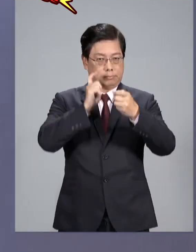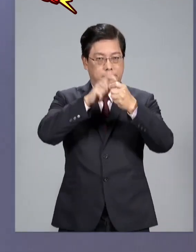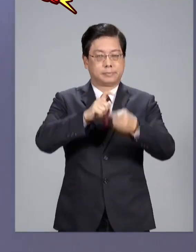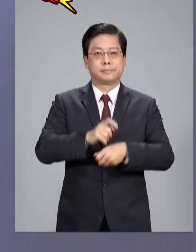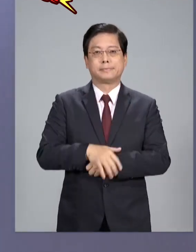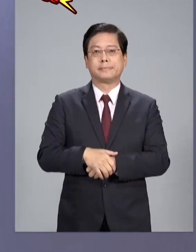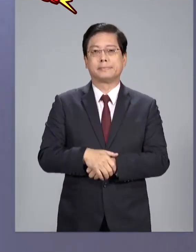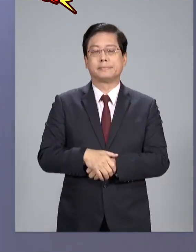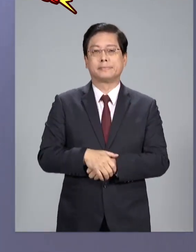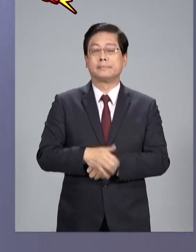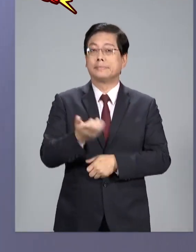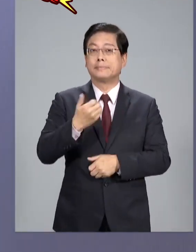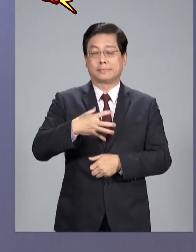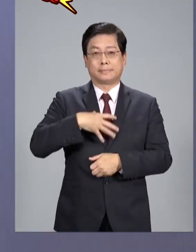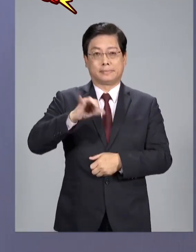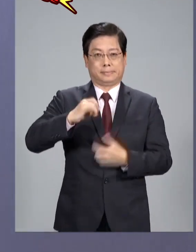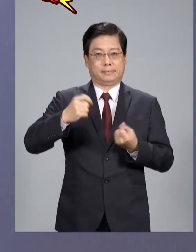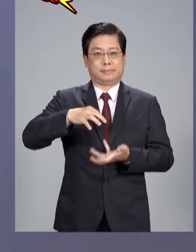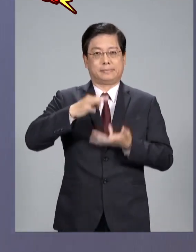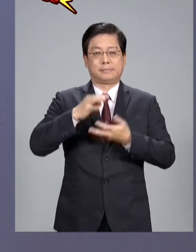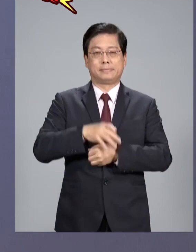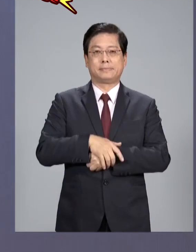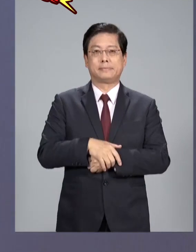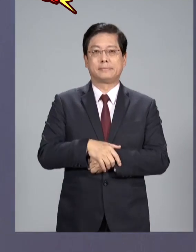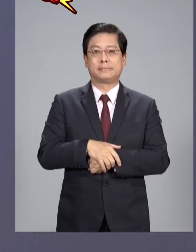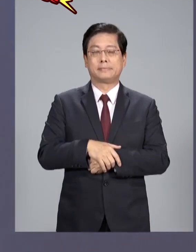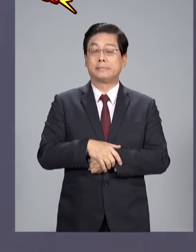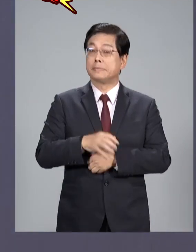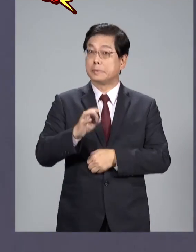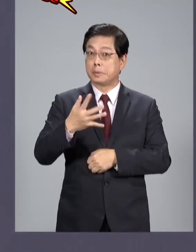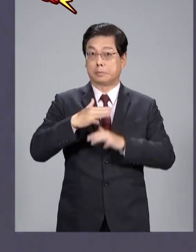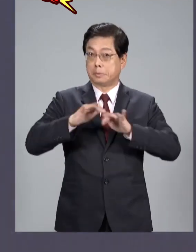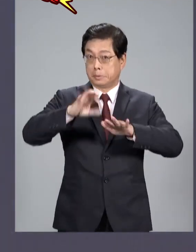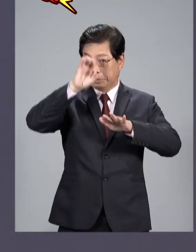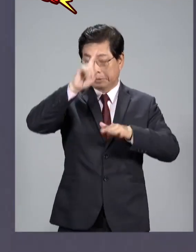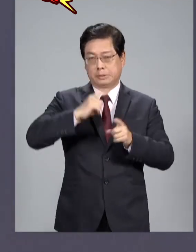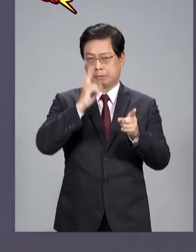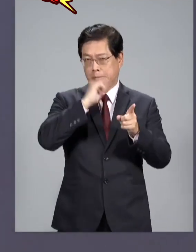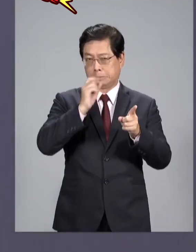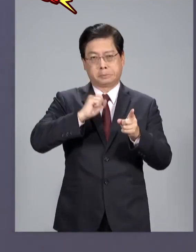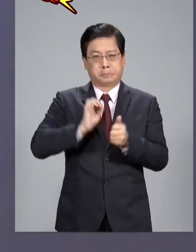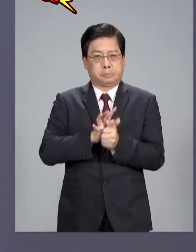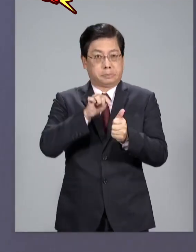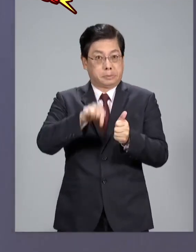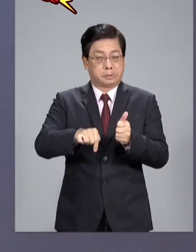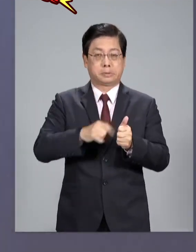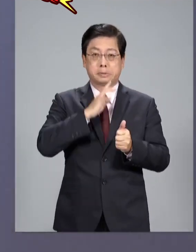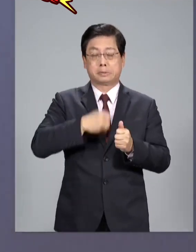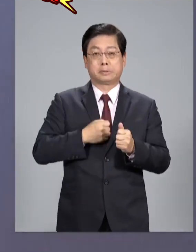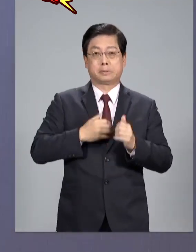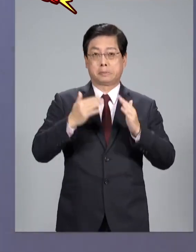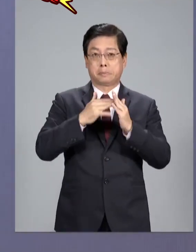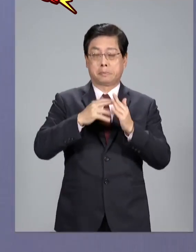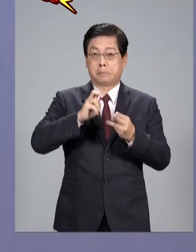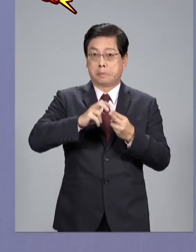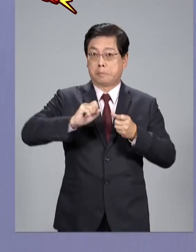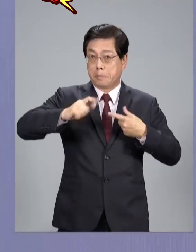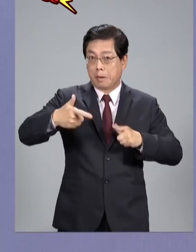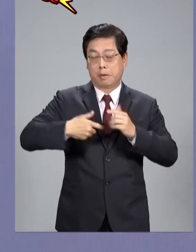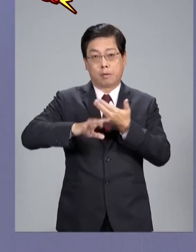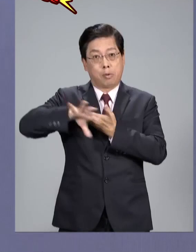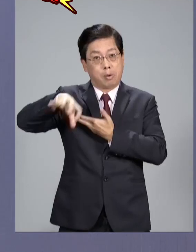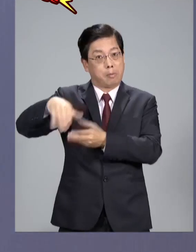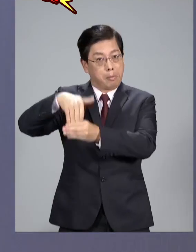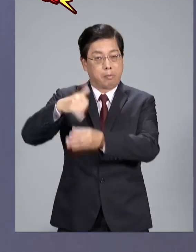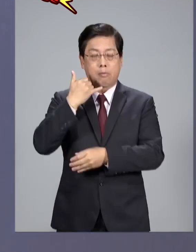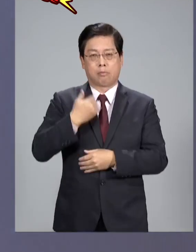的目標那剛剛吳女士也提到說為什麼民進黨就死也不肯推這個不在籍投票可以加會